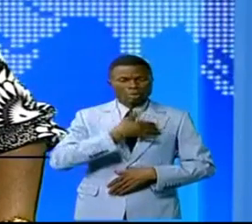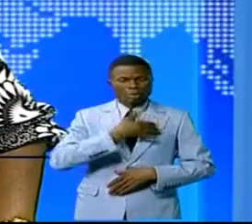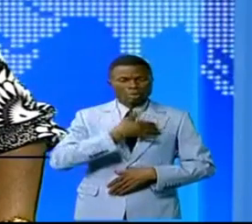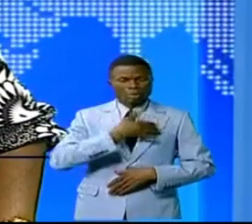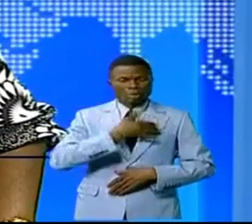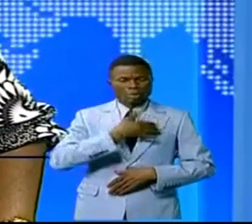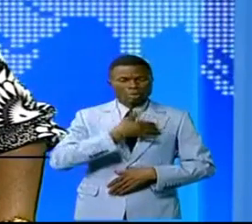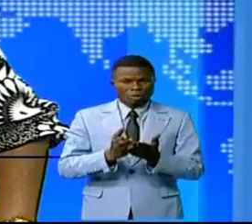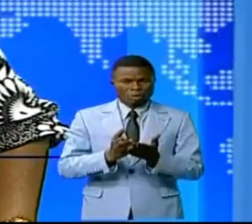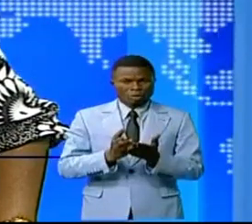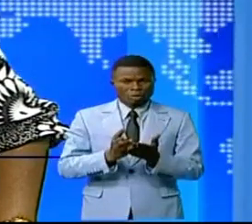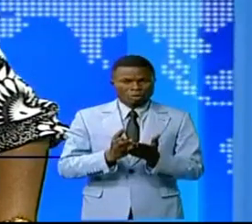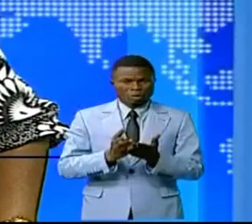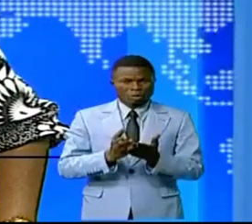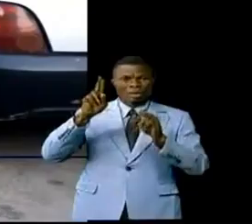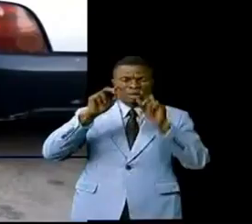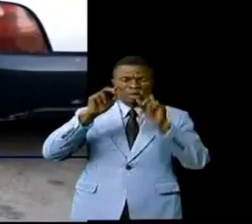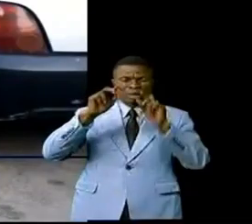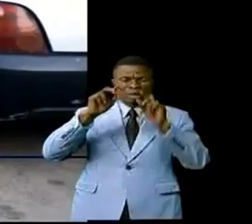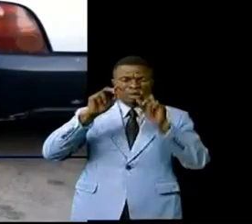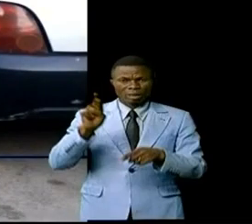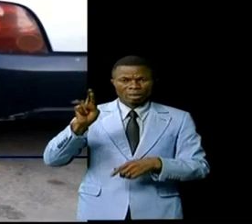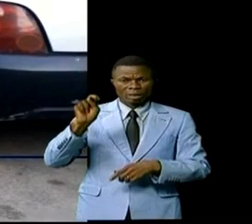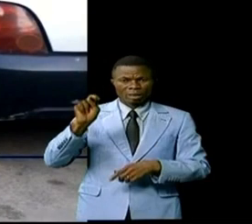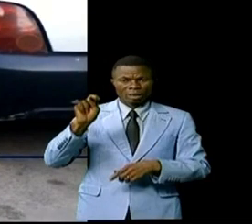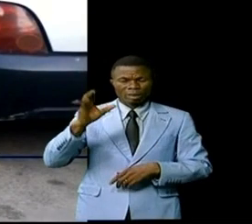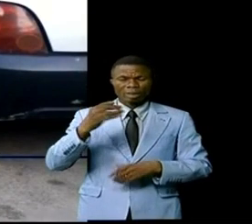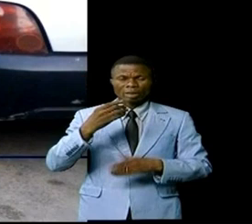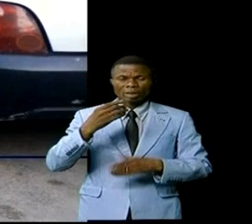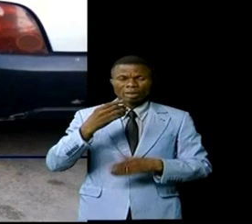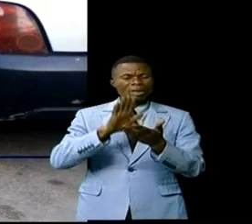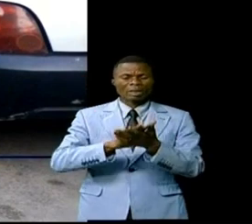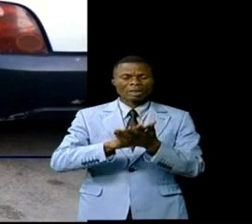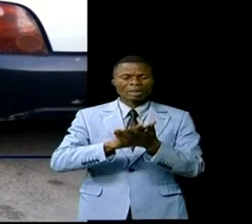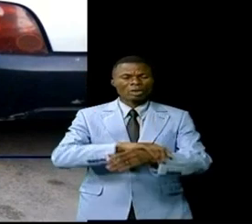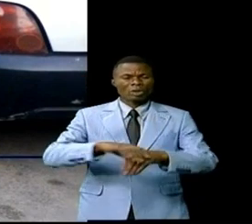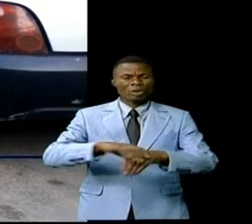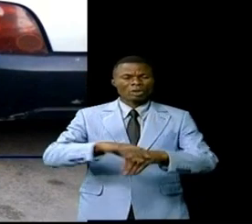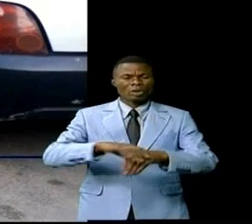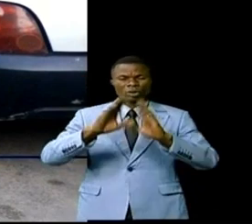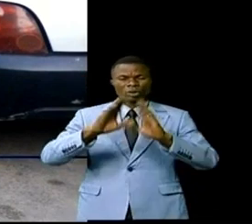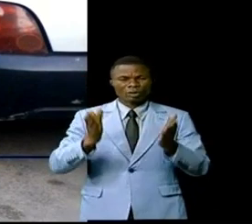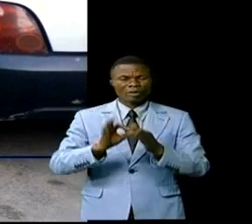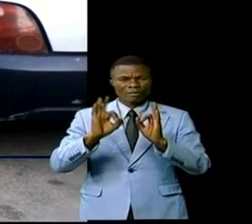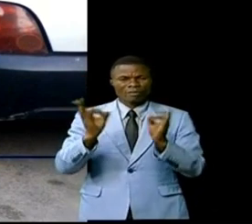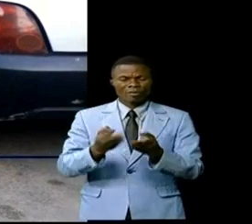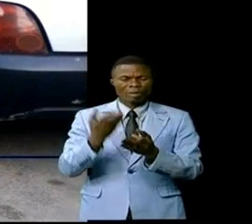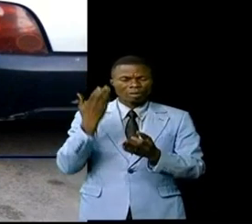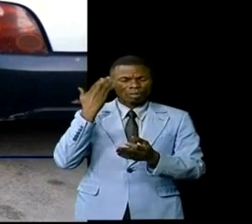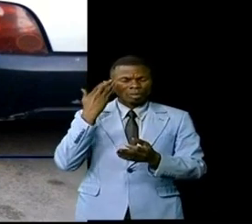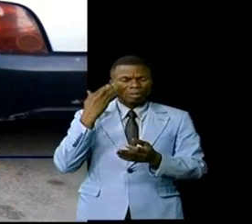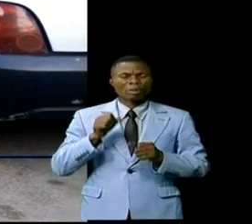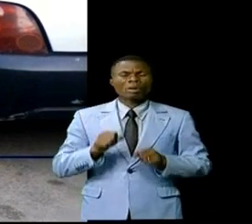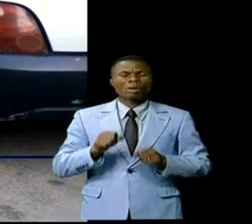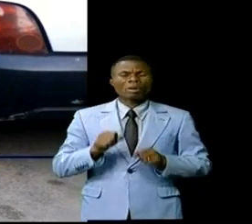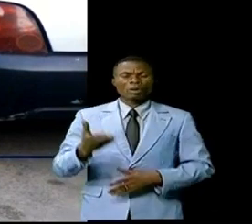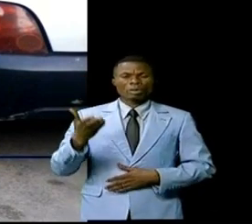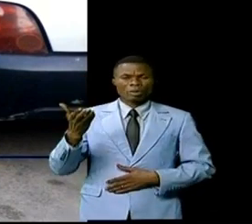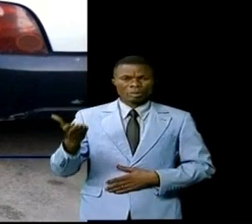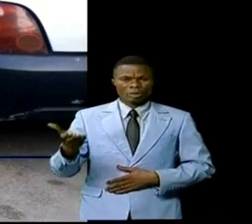la rédaction et même la RTNC nous présentons nos condoléances à la famille de l'illustre